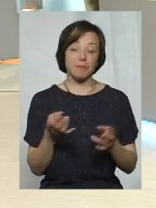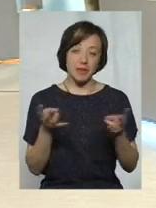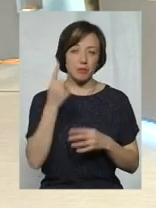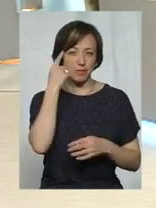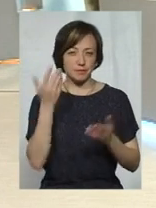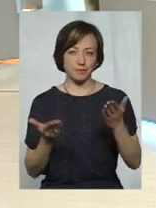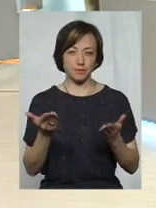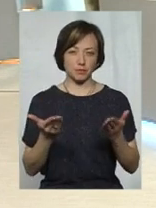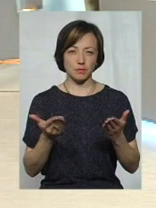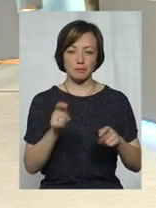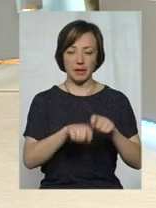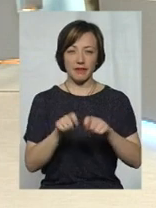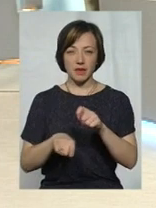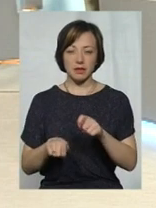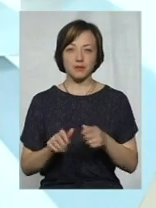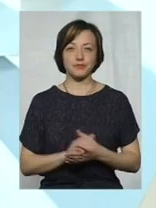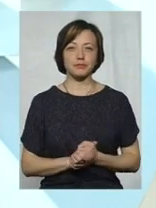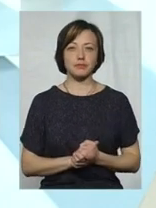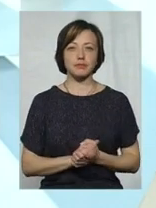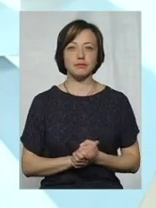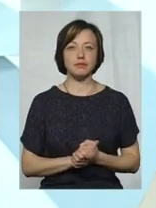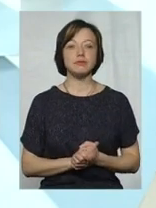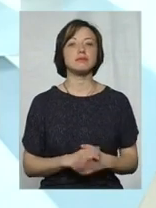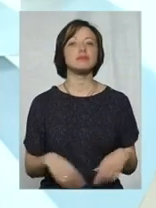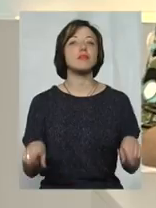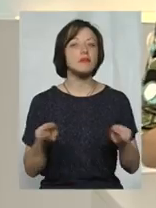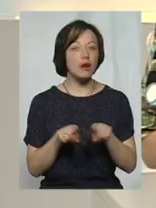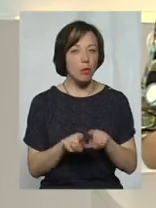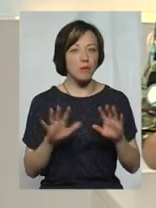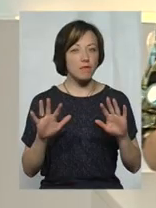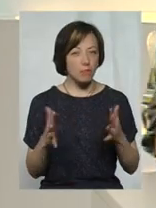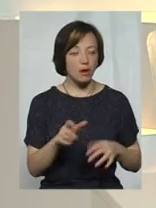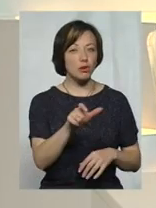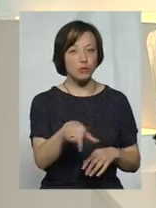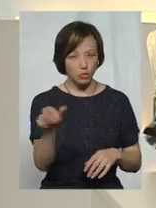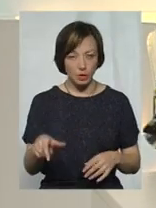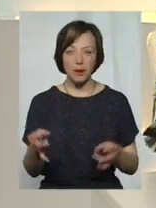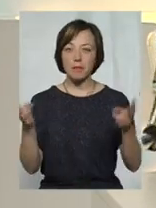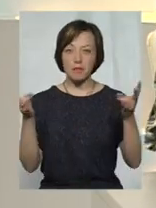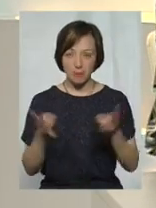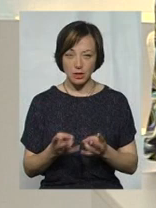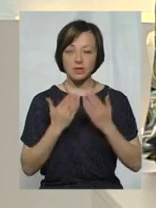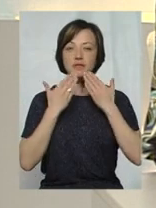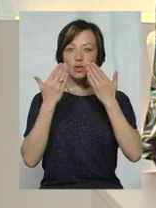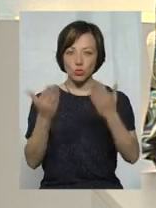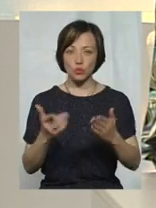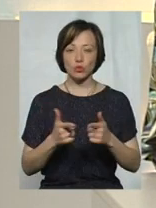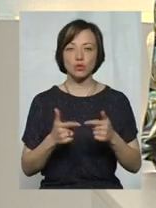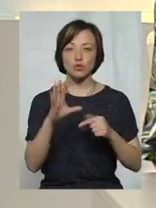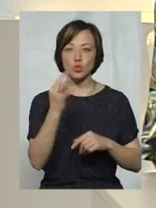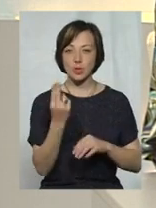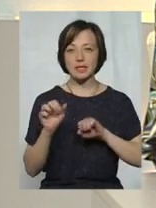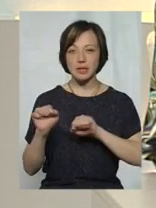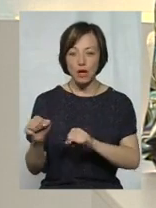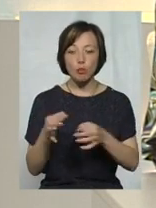треба перевірити, якщо... В такому випадку людям бажано звернутися до органів субсидії для того,